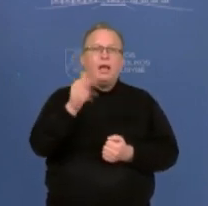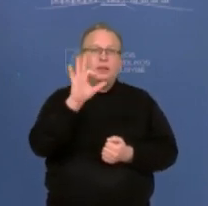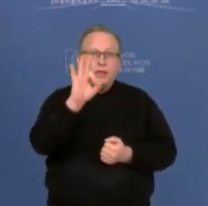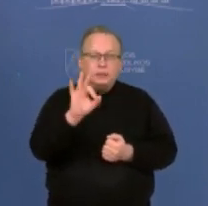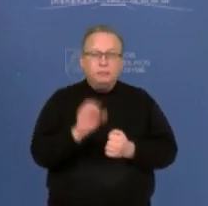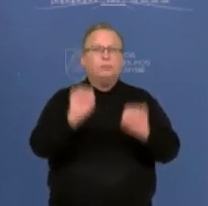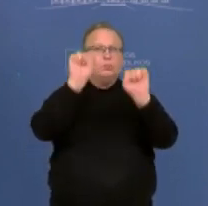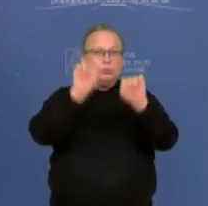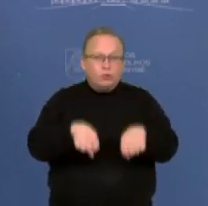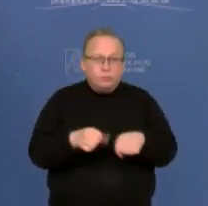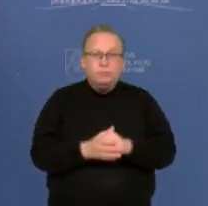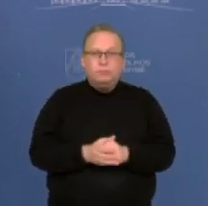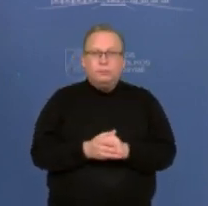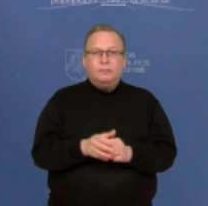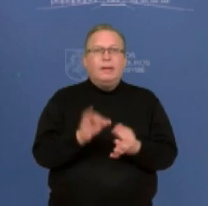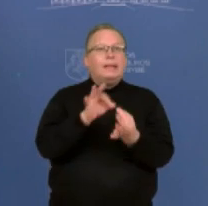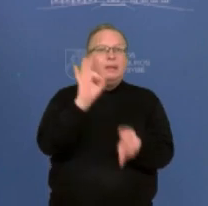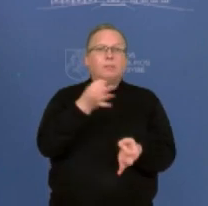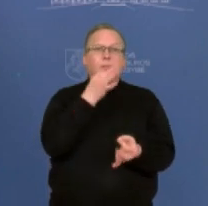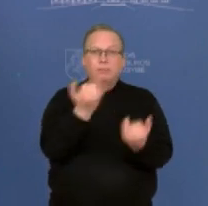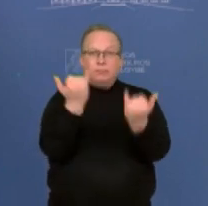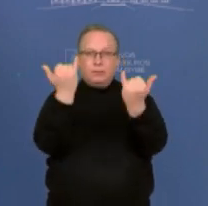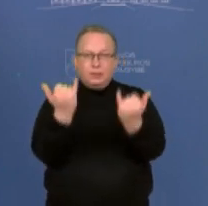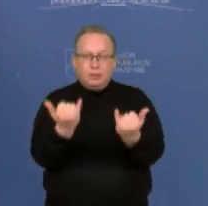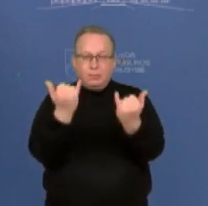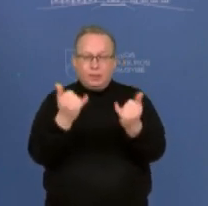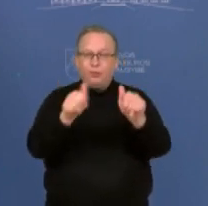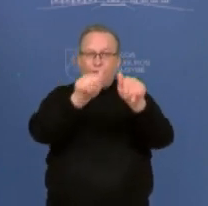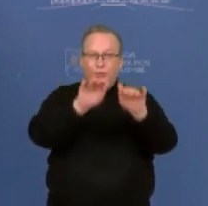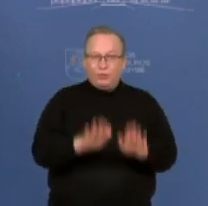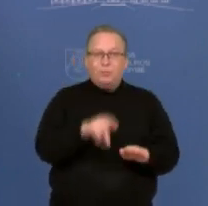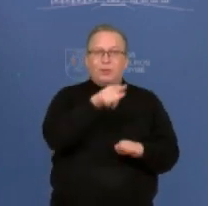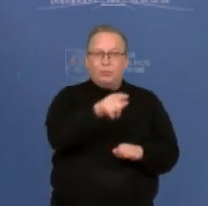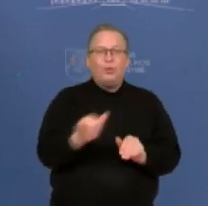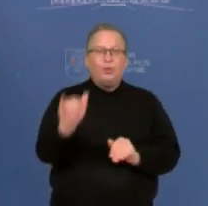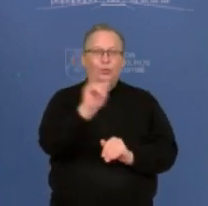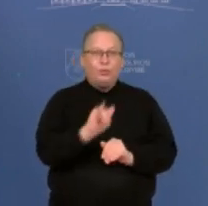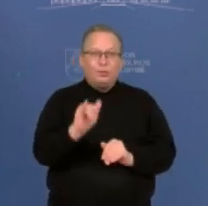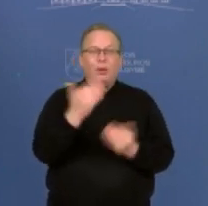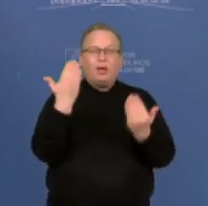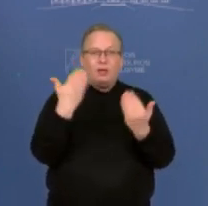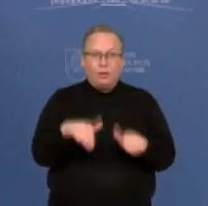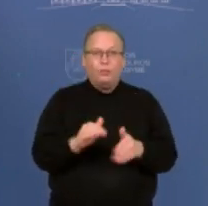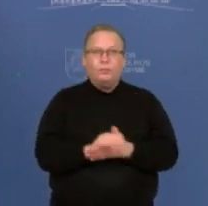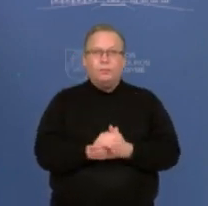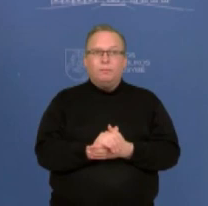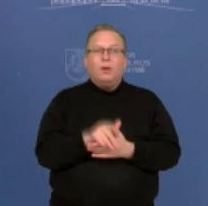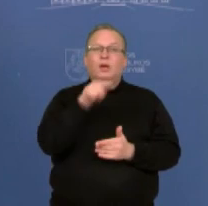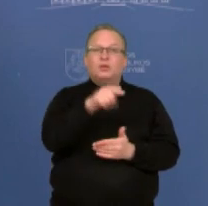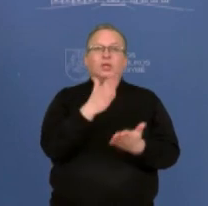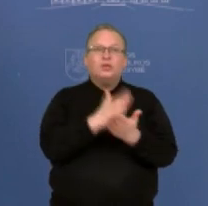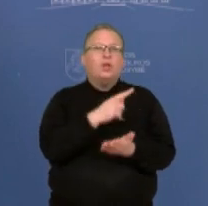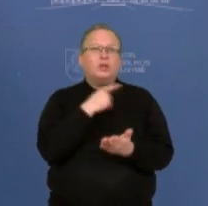agentūra. Ar galėtumėt patikstinti dabartiniam nutarime, kurį aptarėt šiuo klausimu? Ar yra ten